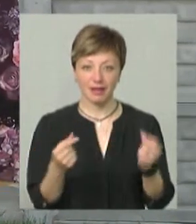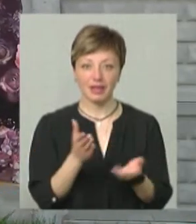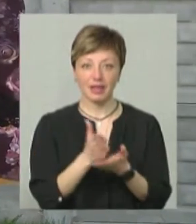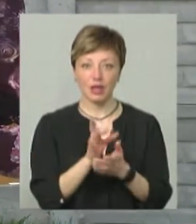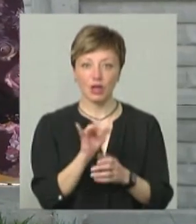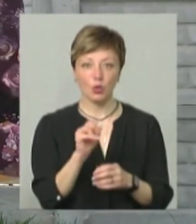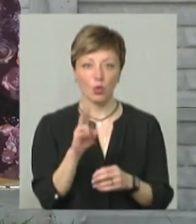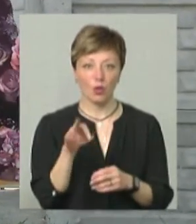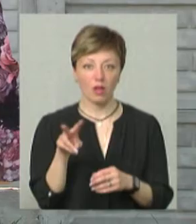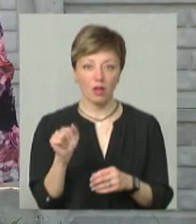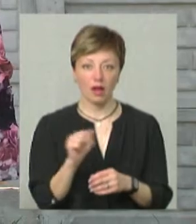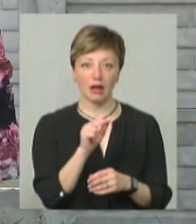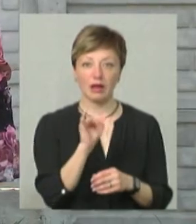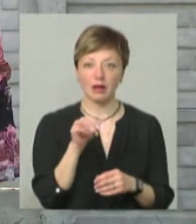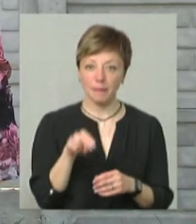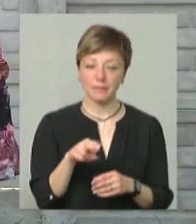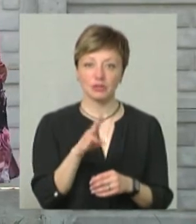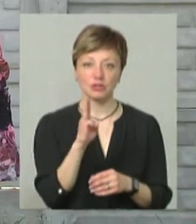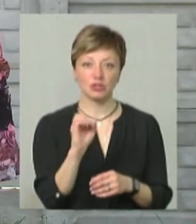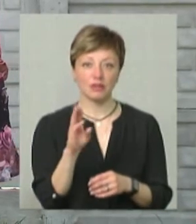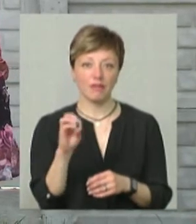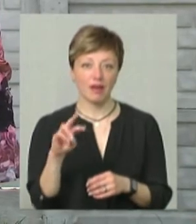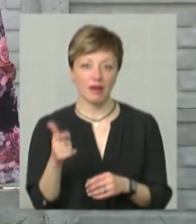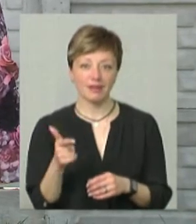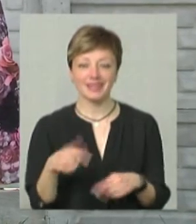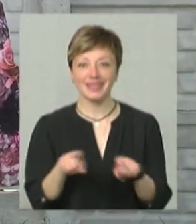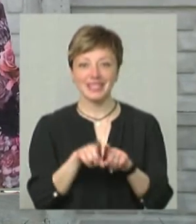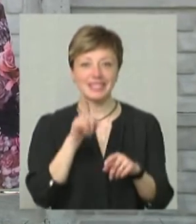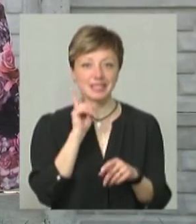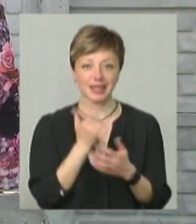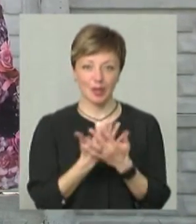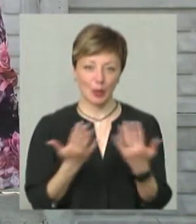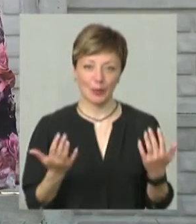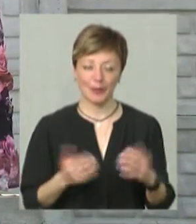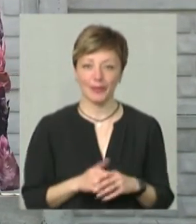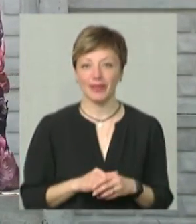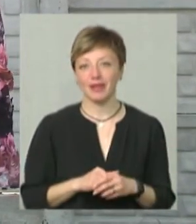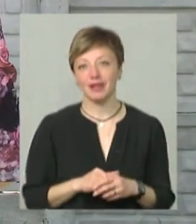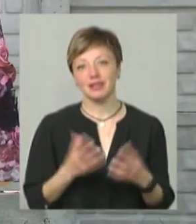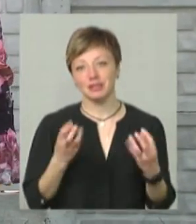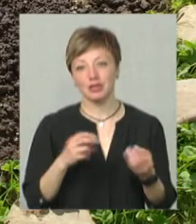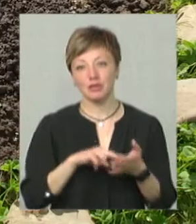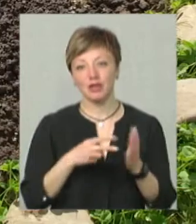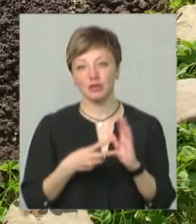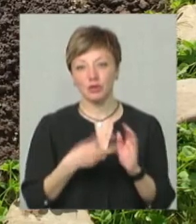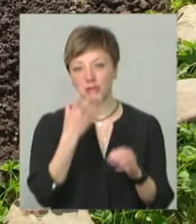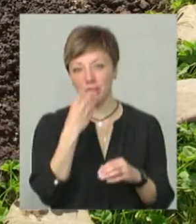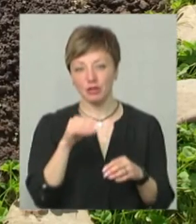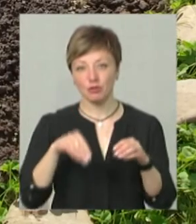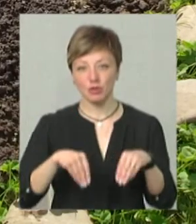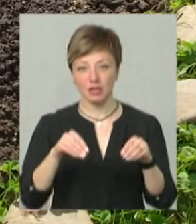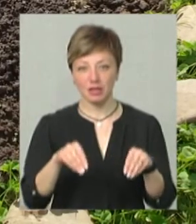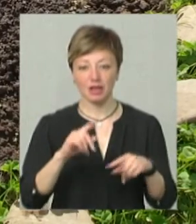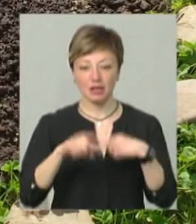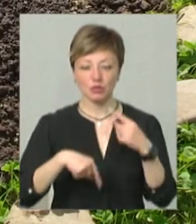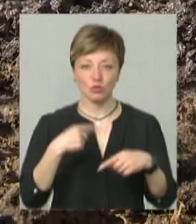рукула, кріп, щавель. Ну, таке зелені переважно. Ще плануємо сюди перчик посадити. На